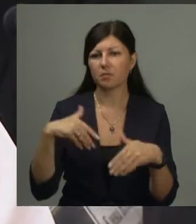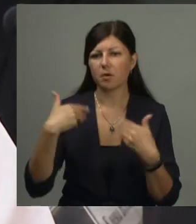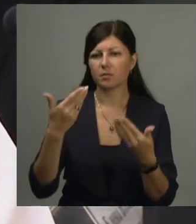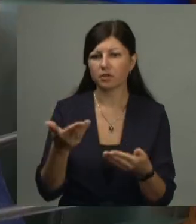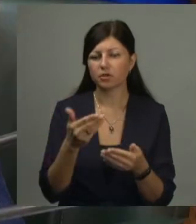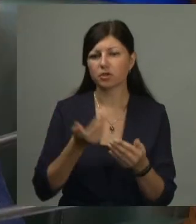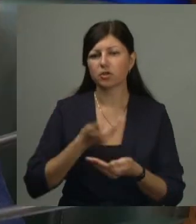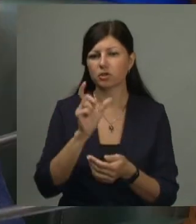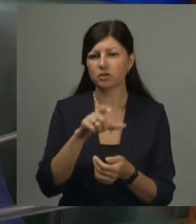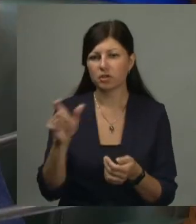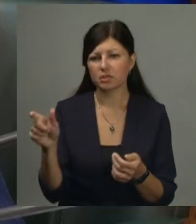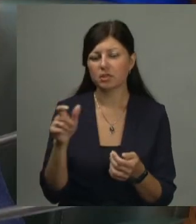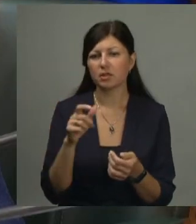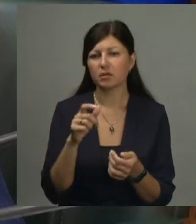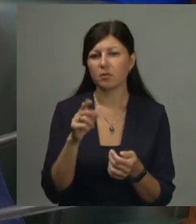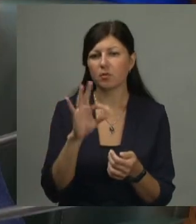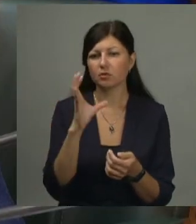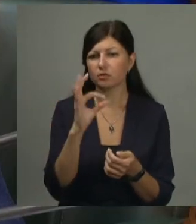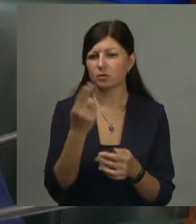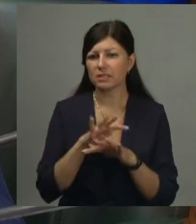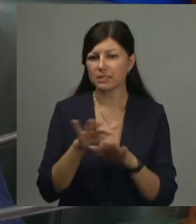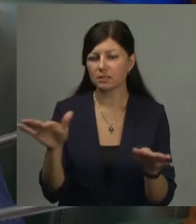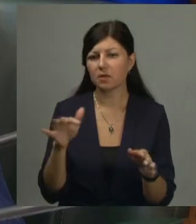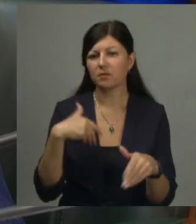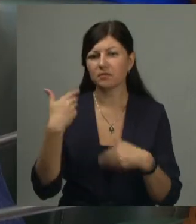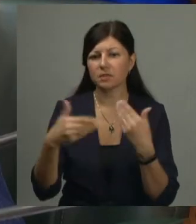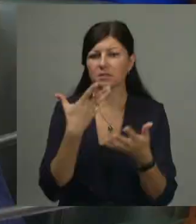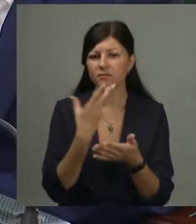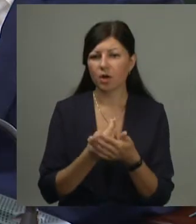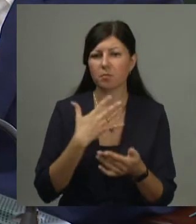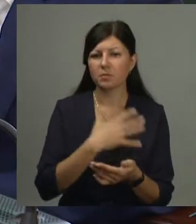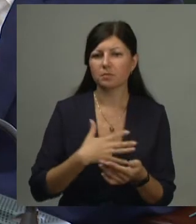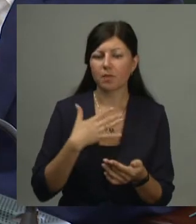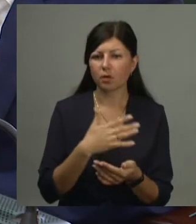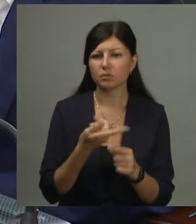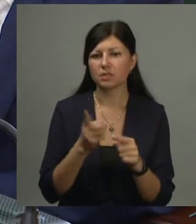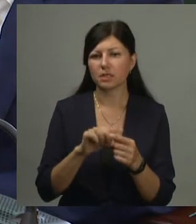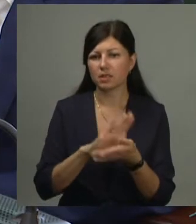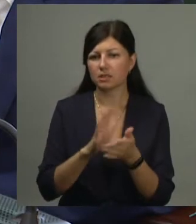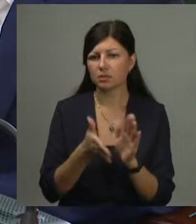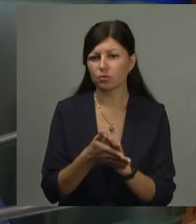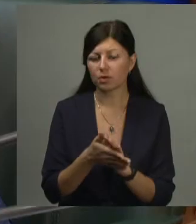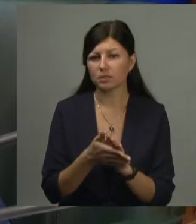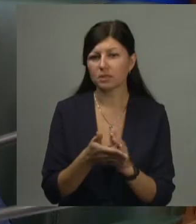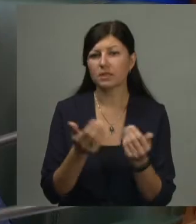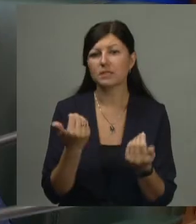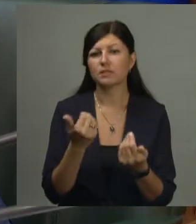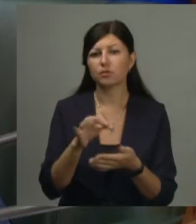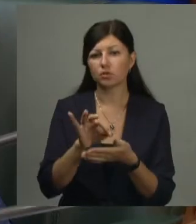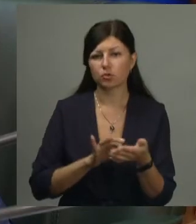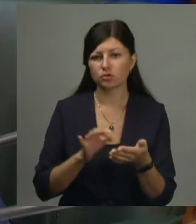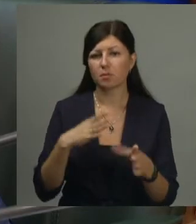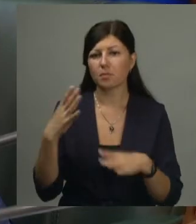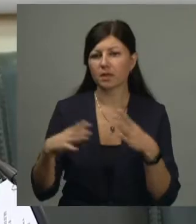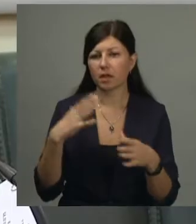жителей по соцсетям высказывает своего беспокоя на этой ситуации. Сегодня срочно подготовим